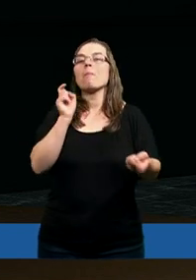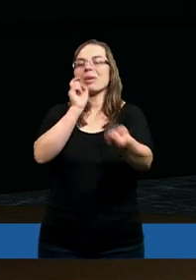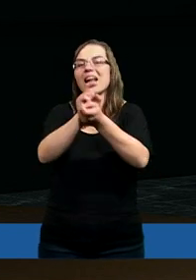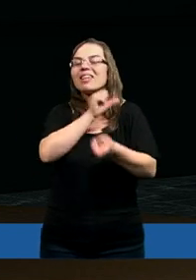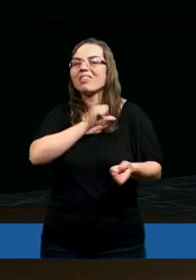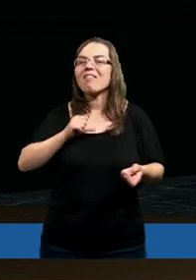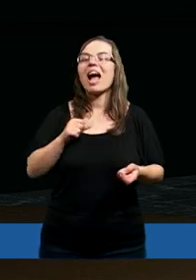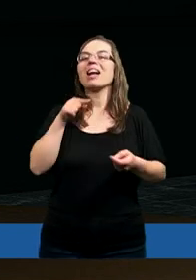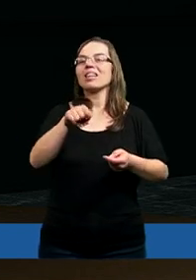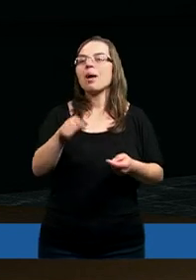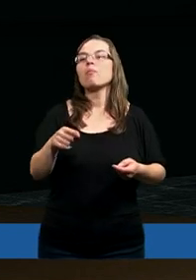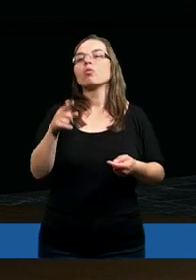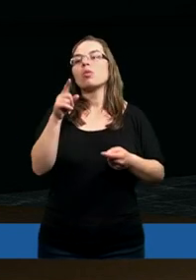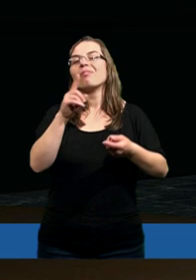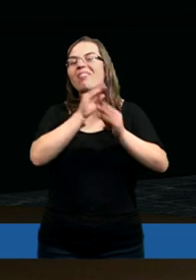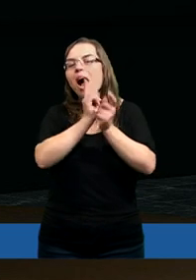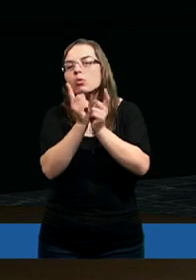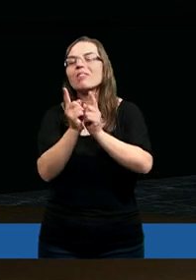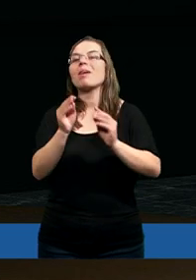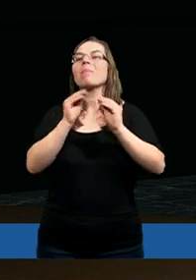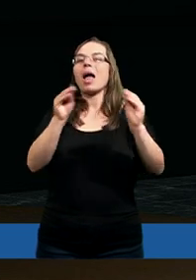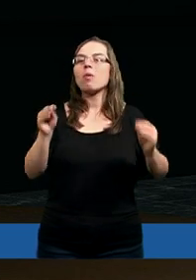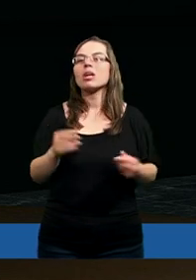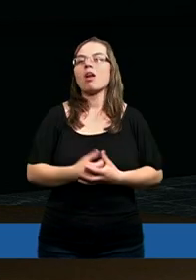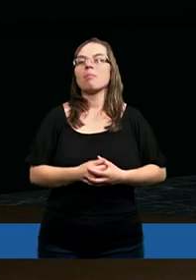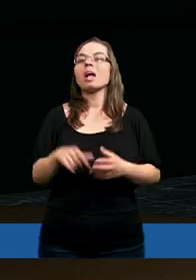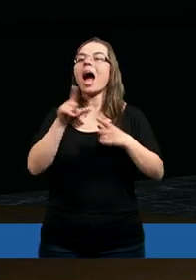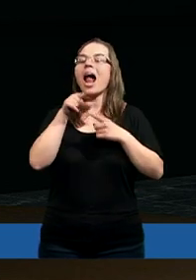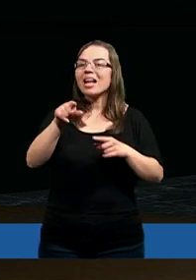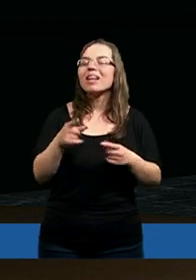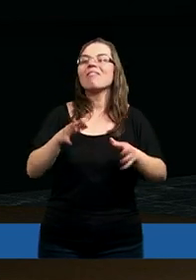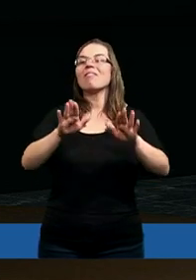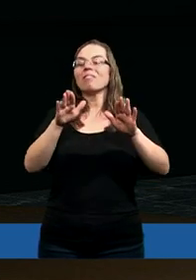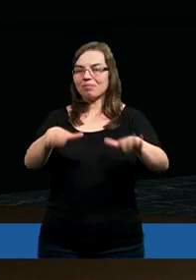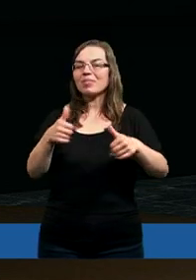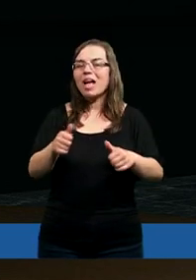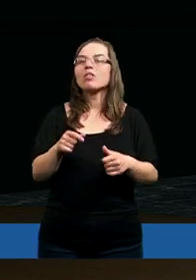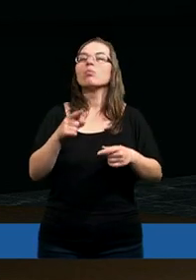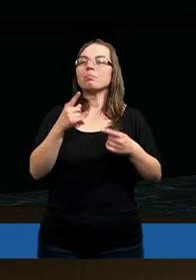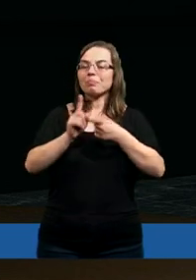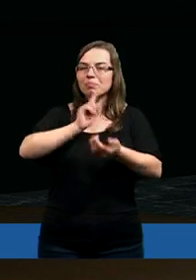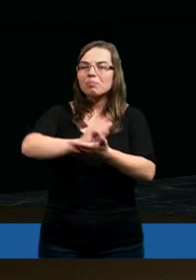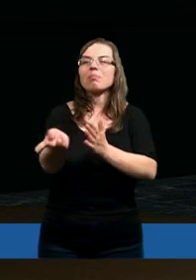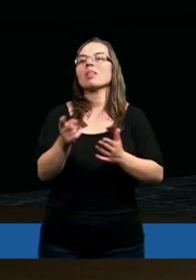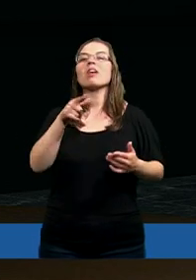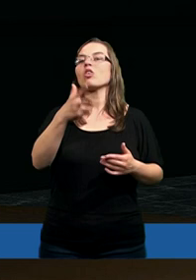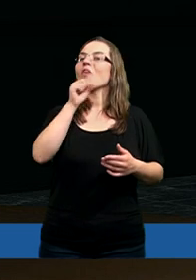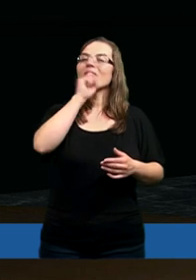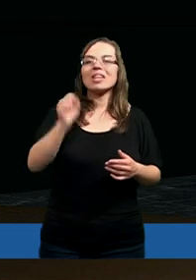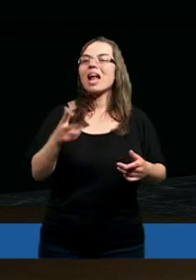przeciwstawiali się pewnym naukom, ale z tego wynika, że nie był to